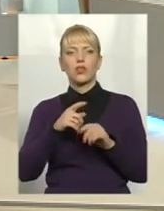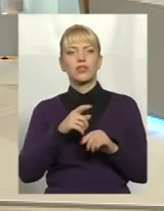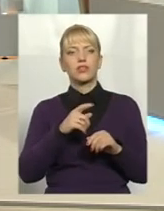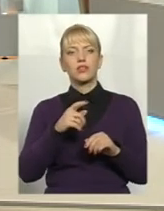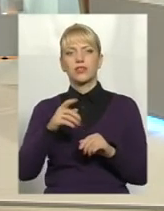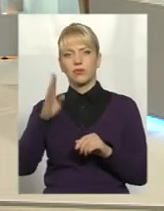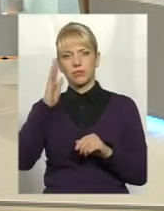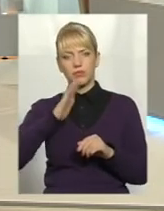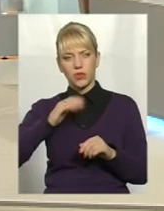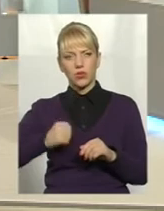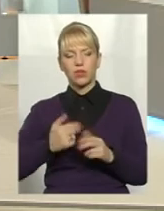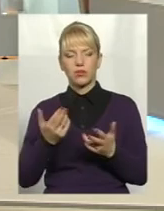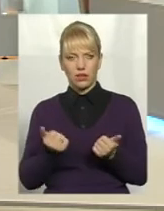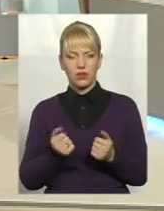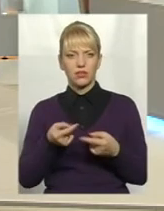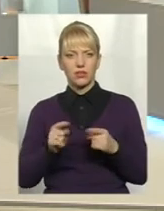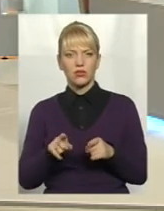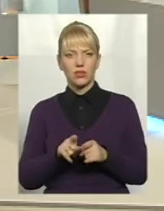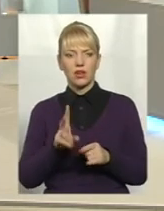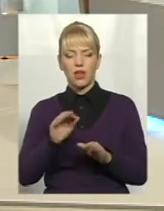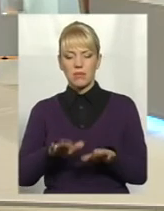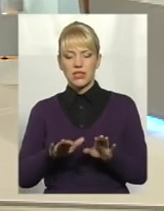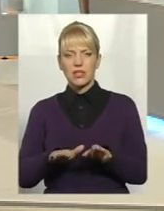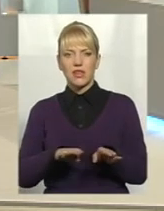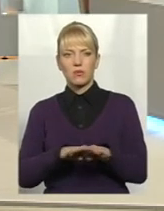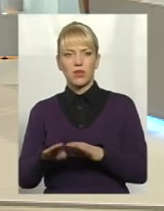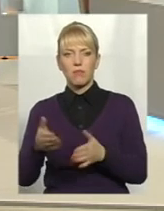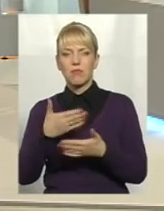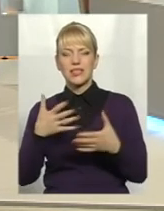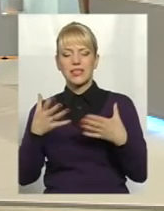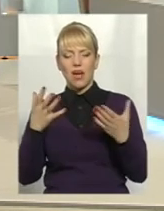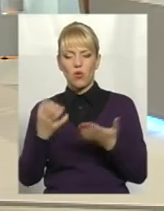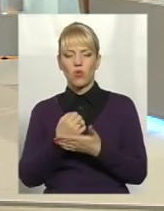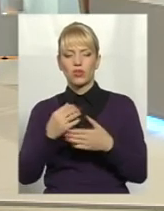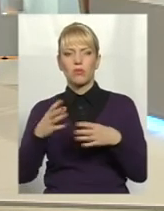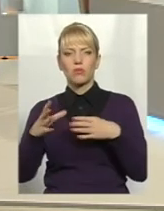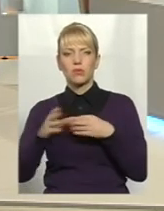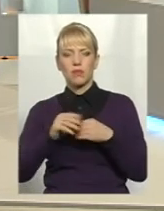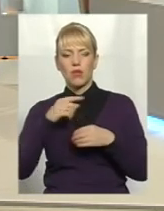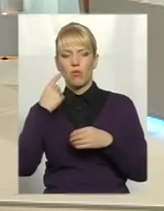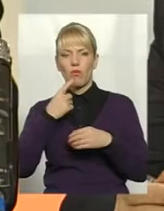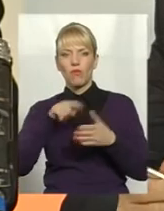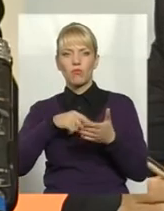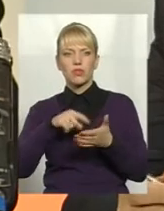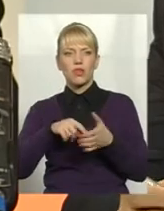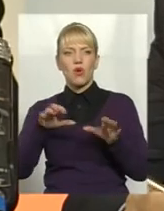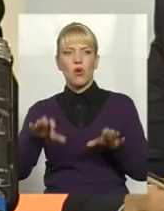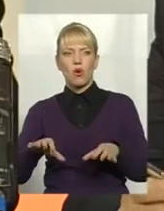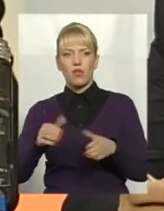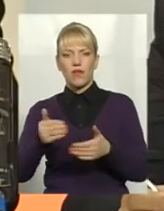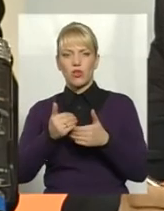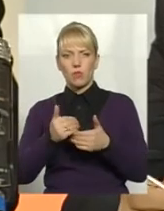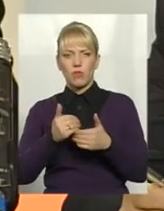дійсно так, воно саме так. О, дивіться, на місцевому рівні, ми знаходимо спільну мову, міський голова допомагає, він навіть, ми